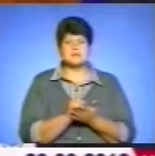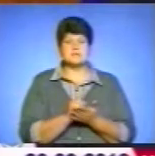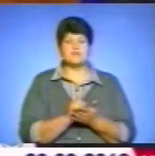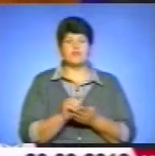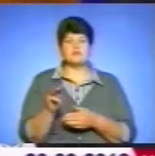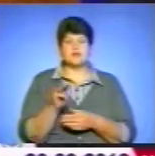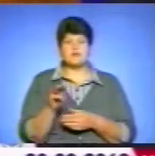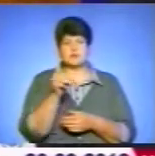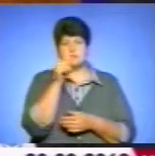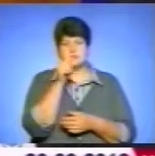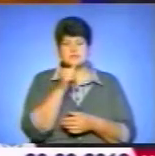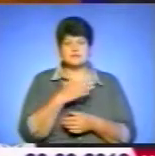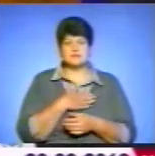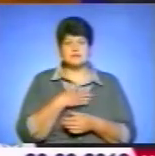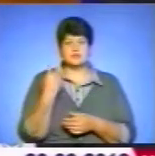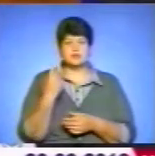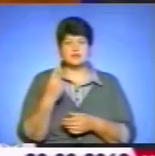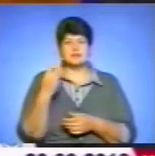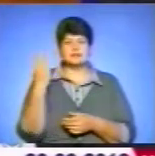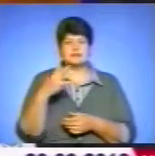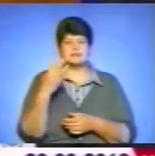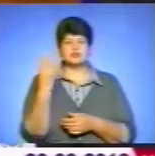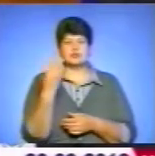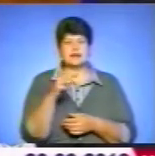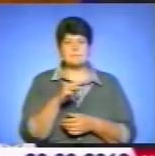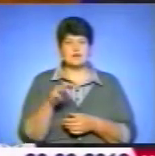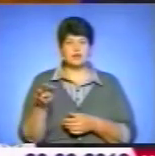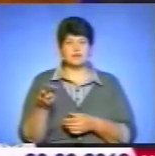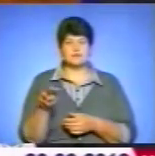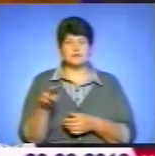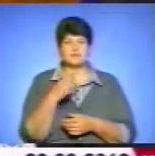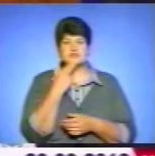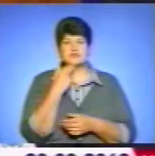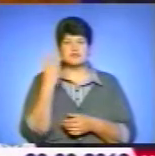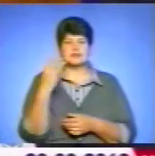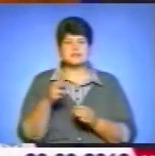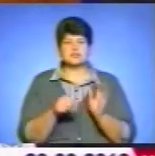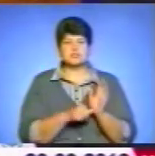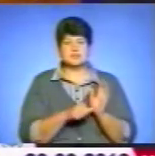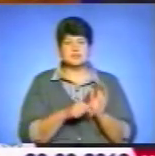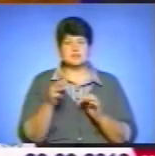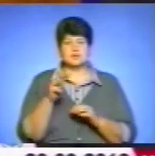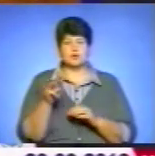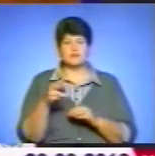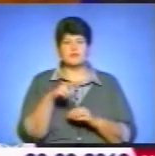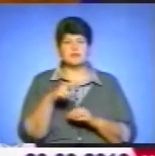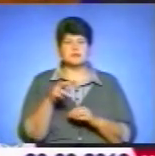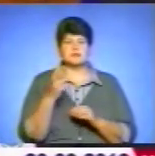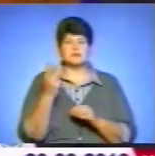в нашій області, це 34 мільйони. Вже в червні 36 мільйонів, вже в липні 37 мільйонів.